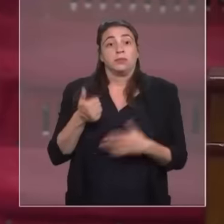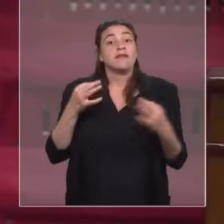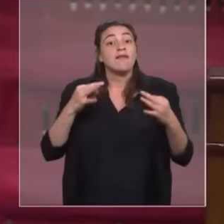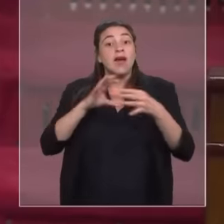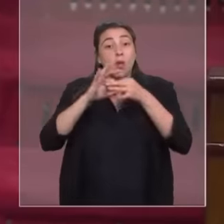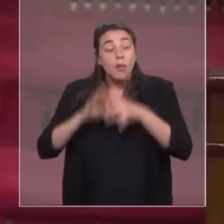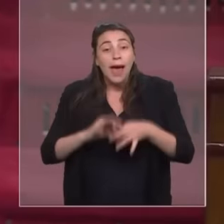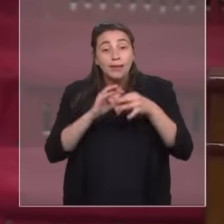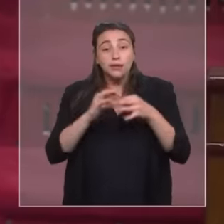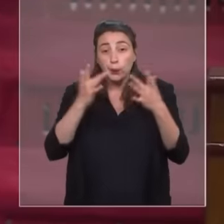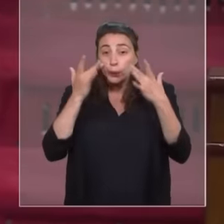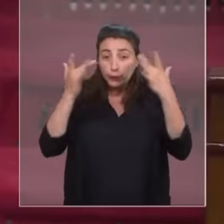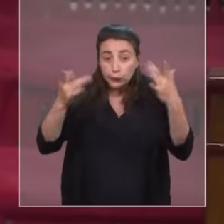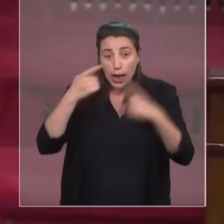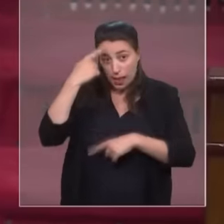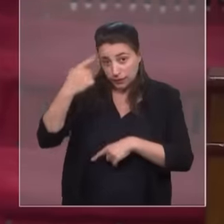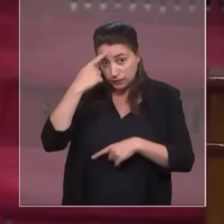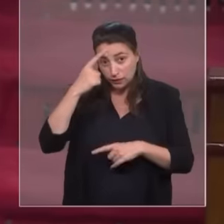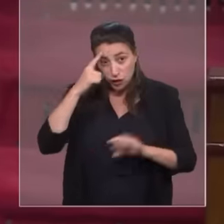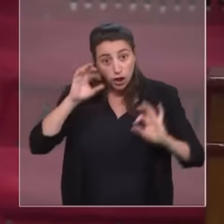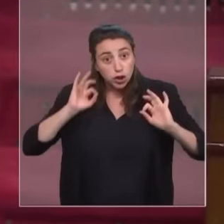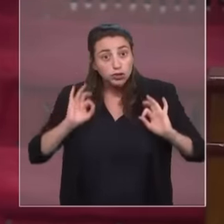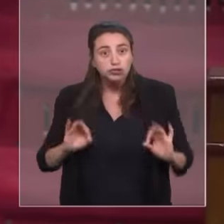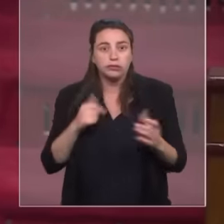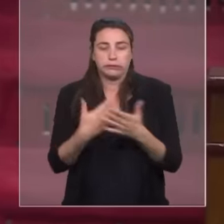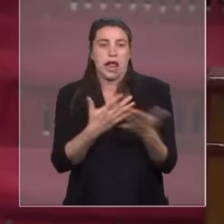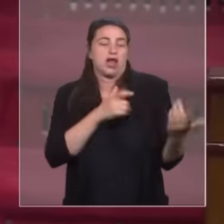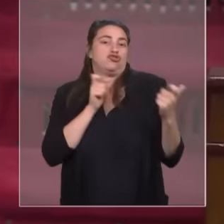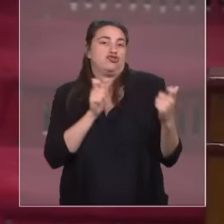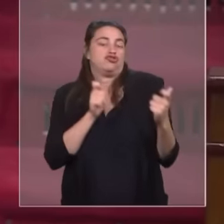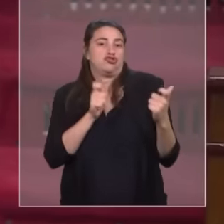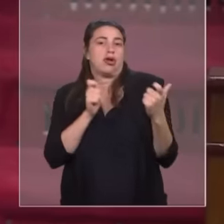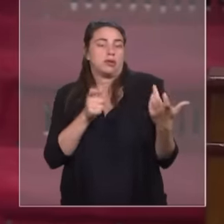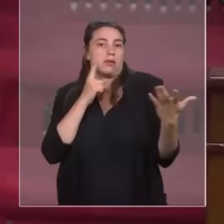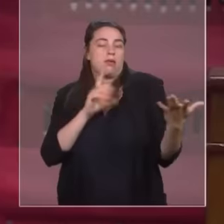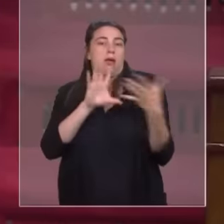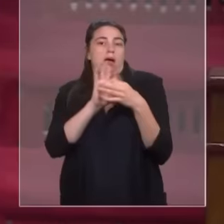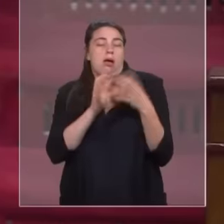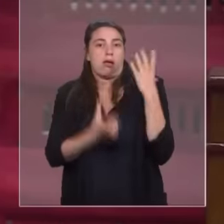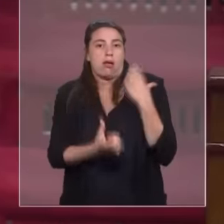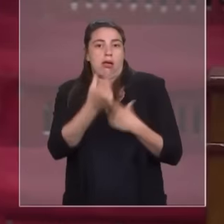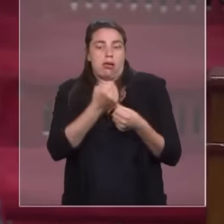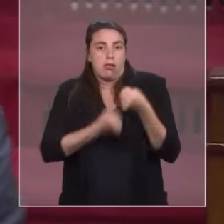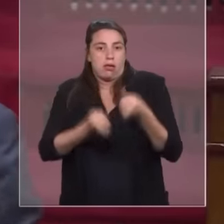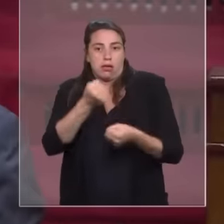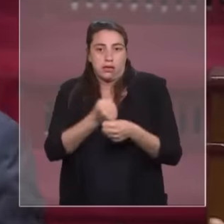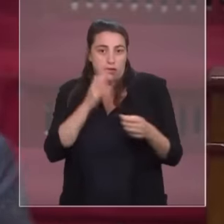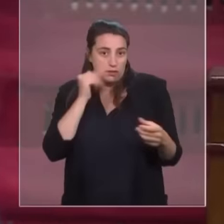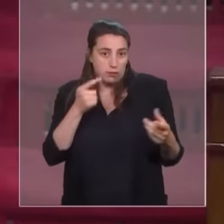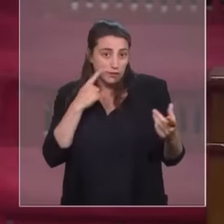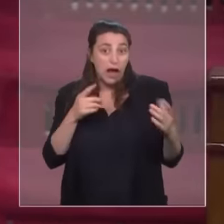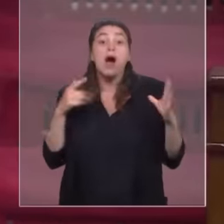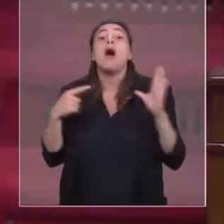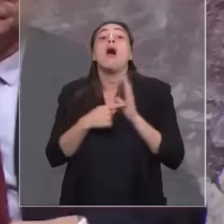culturelles et intellectuelles. Madame Colonna et Monsieur Vigier, quand l'arrogance néocoloniale va-t-elle quitter nos politiques publiques ?